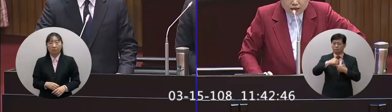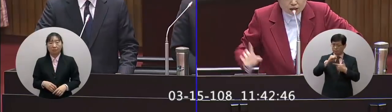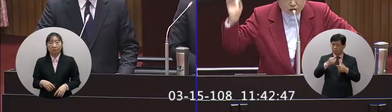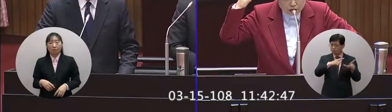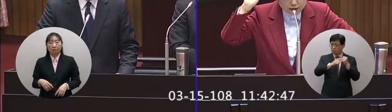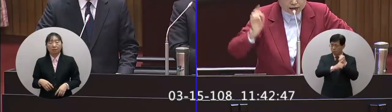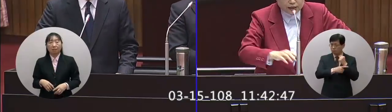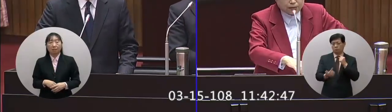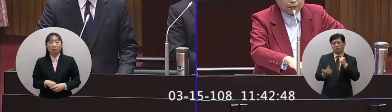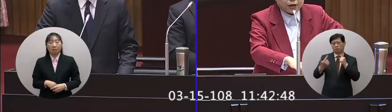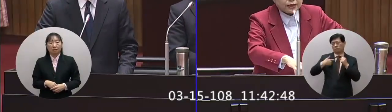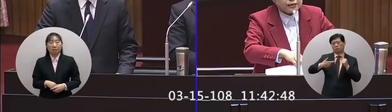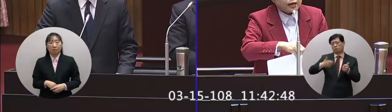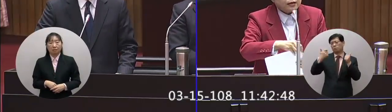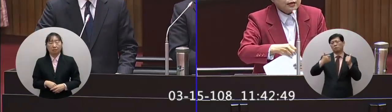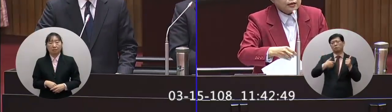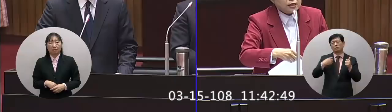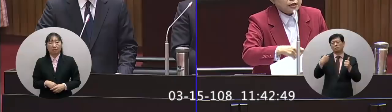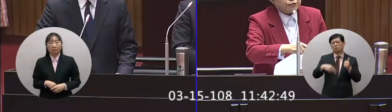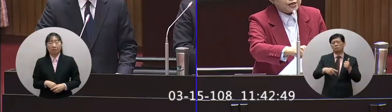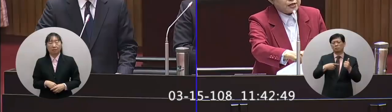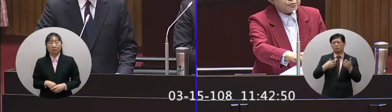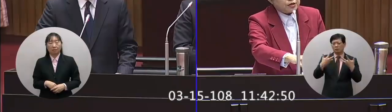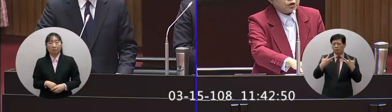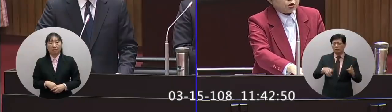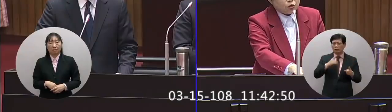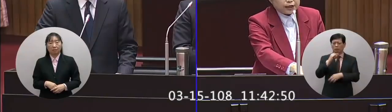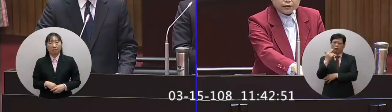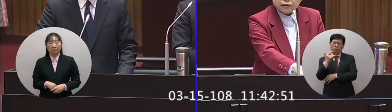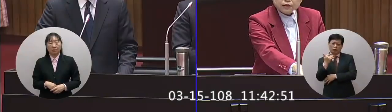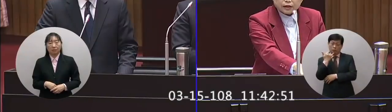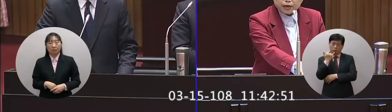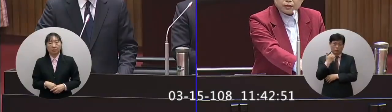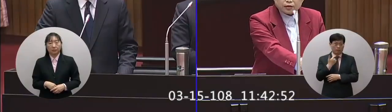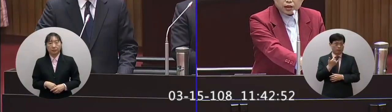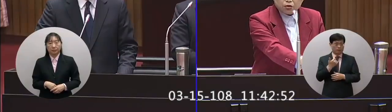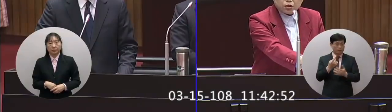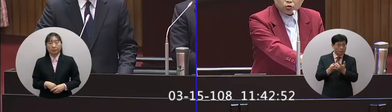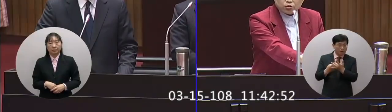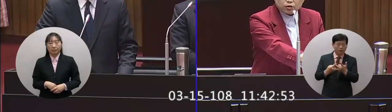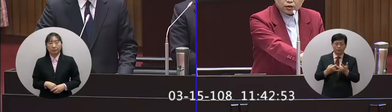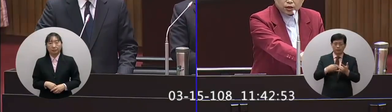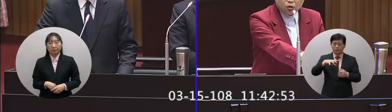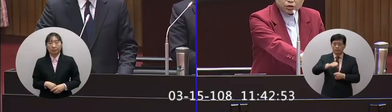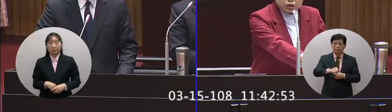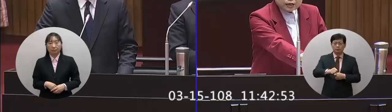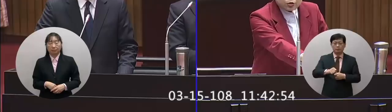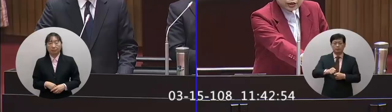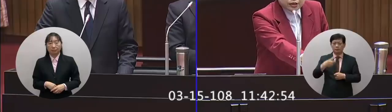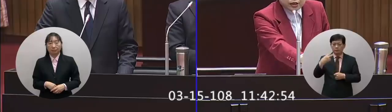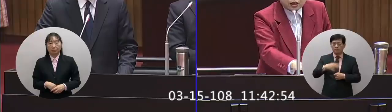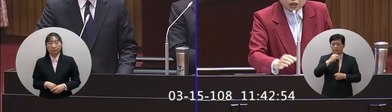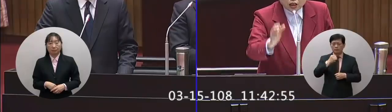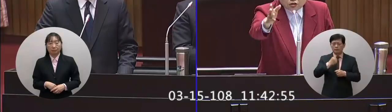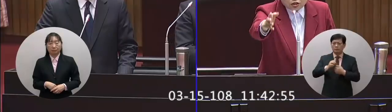議你依法執行就依法執行吧不要再讓一些廢死人們有空間怎麼樣利用空隙